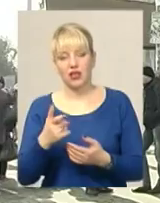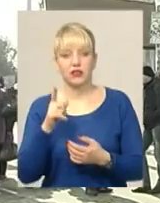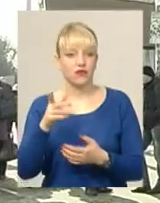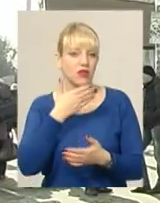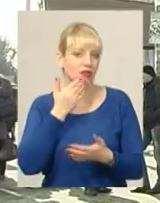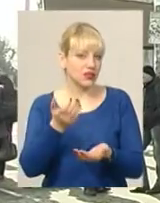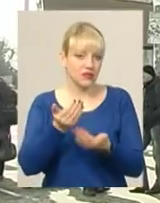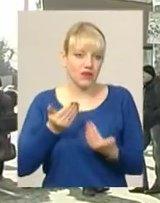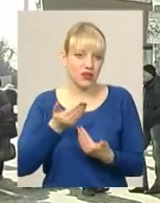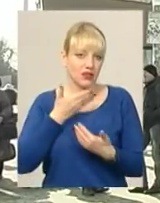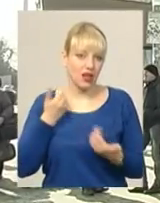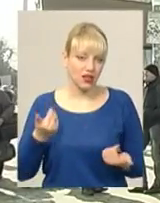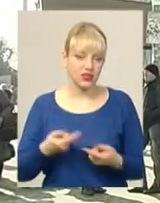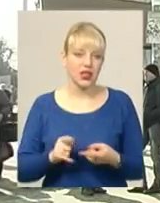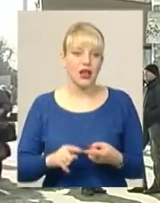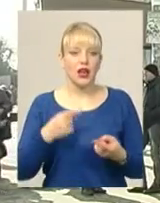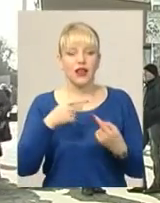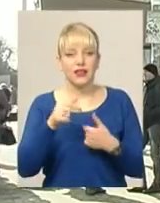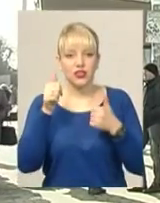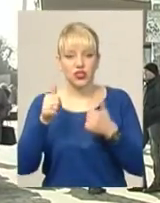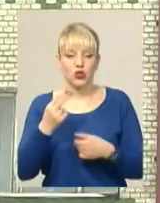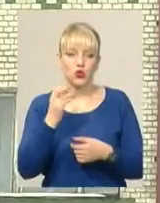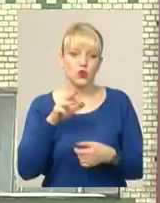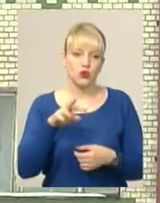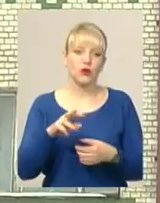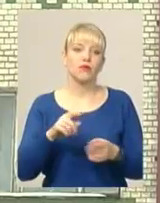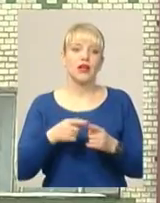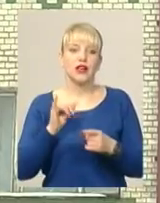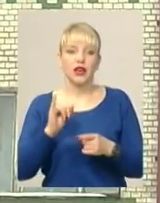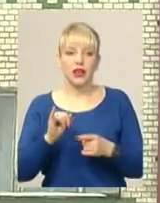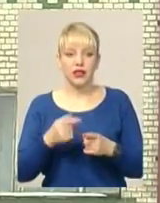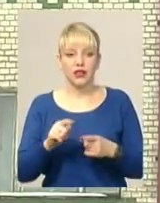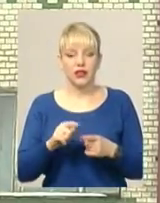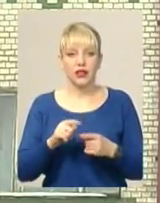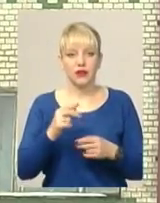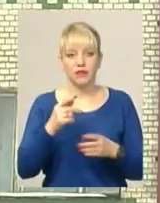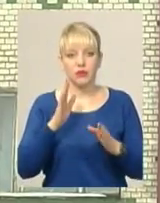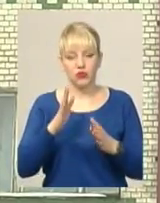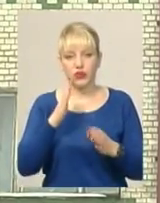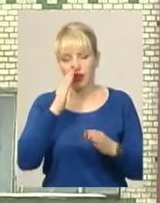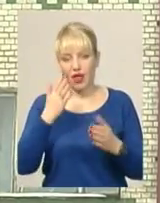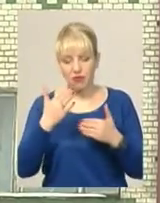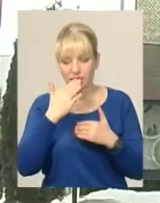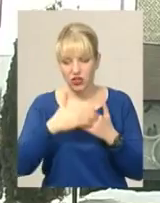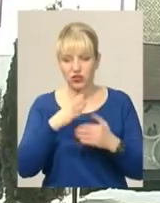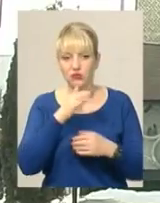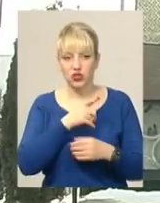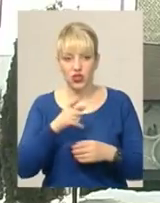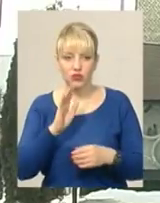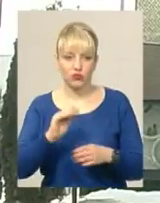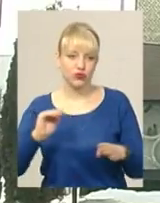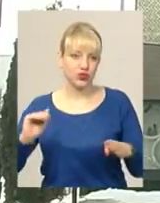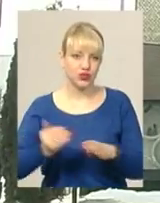Решту бікбордів Тритону біля ЦУМу та підземного переходу, за словами пана Чорнієвича, знімуть найближчим часом. Загалом для